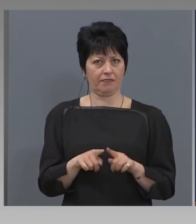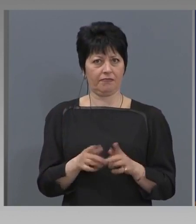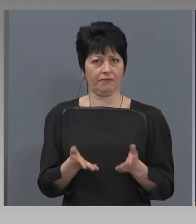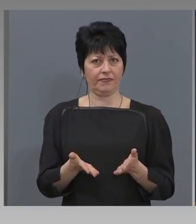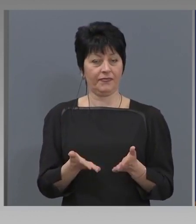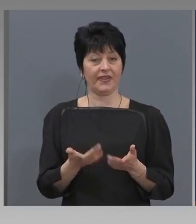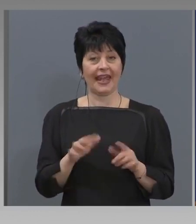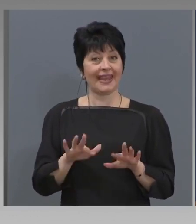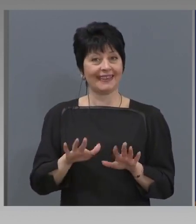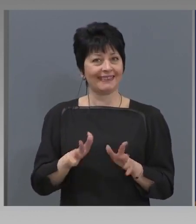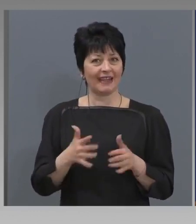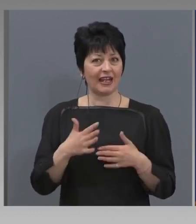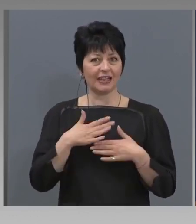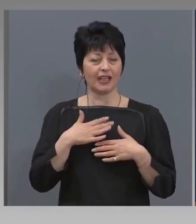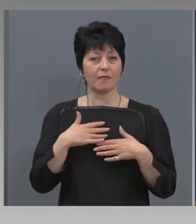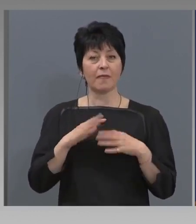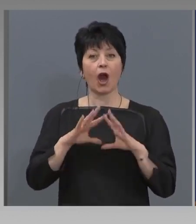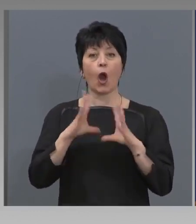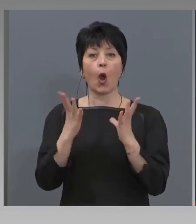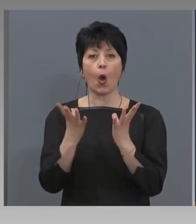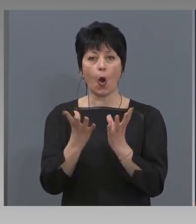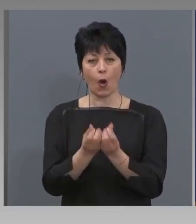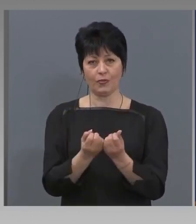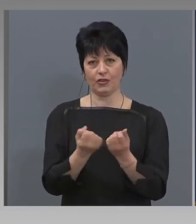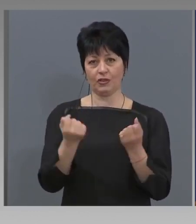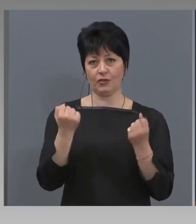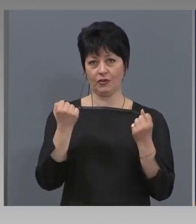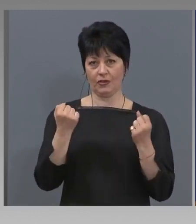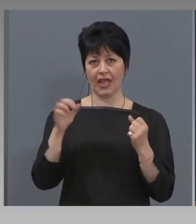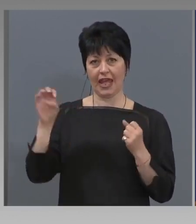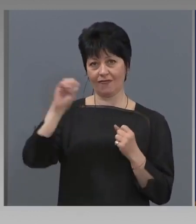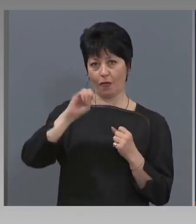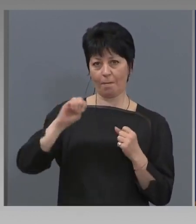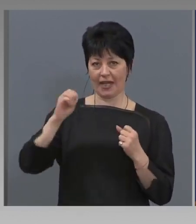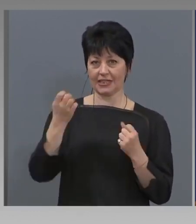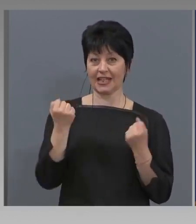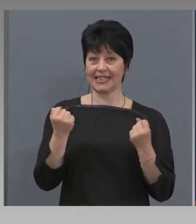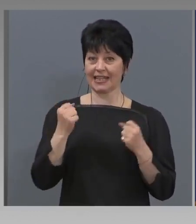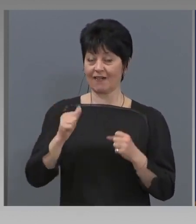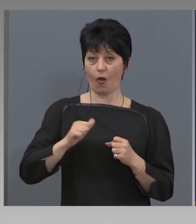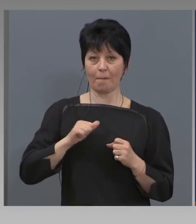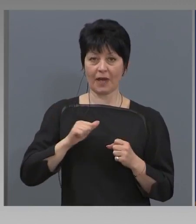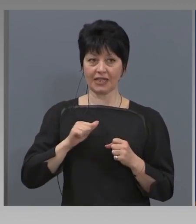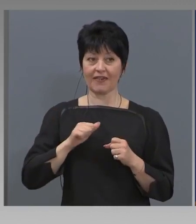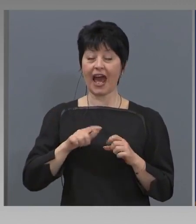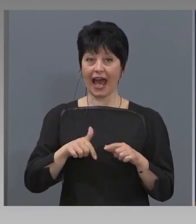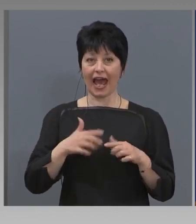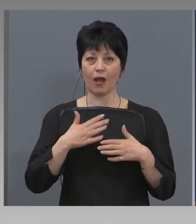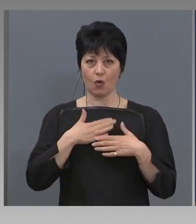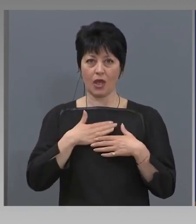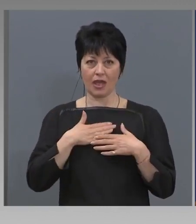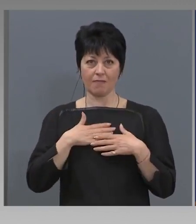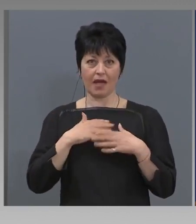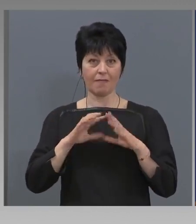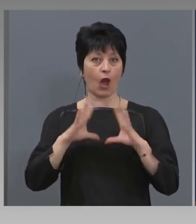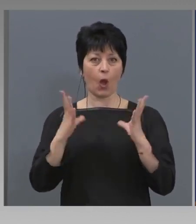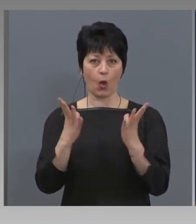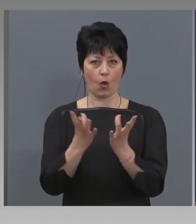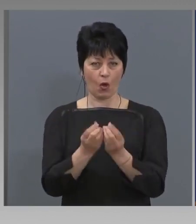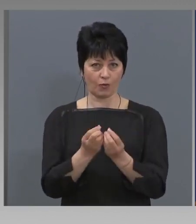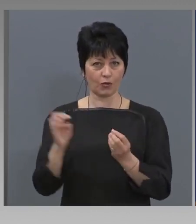дали да имаме общо европейско здравеопазване? Ако имахме общо европейско здравеопазване,